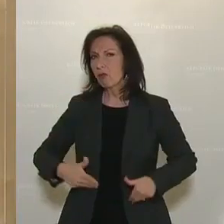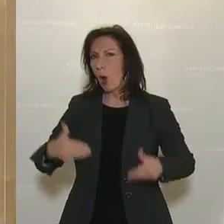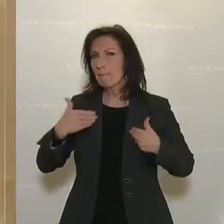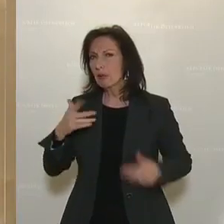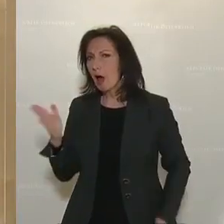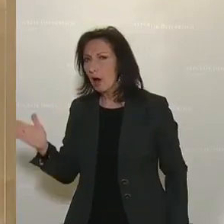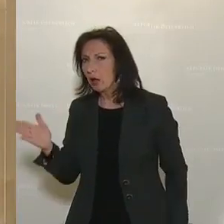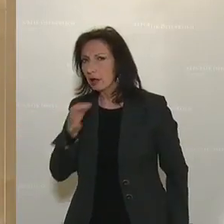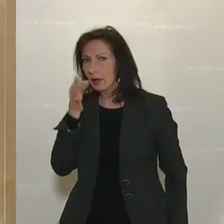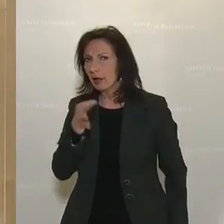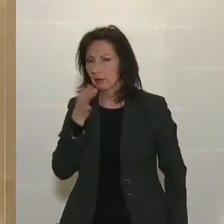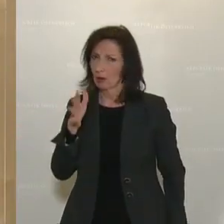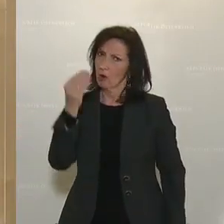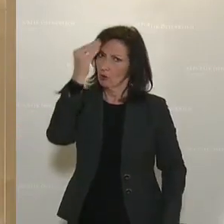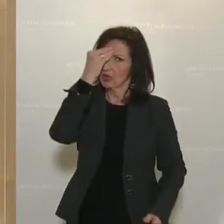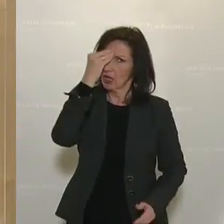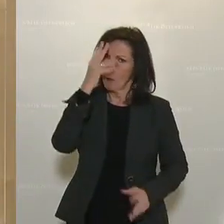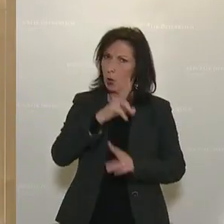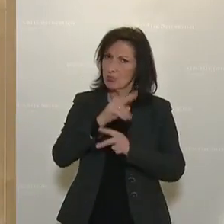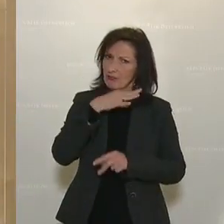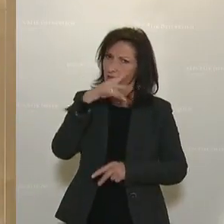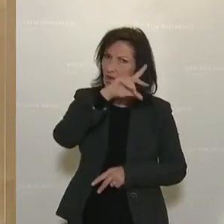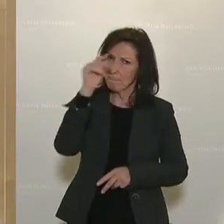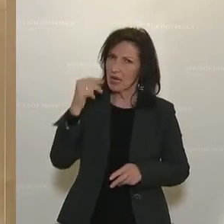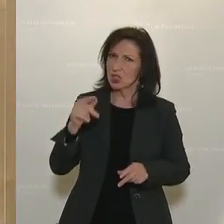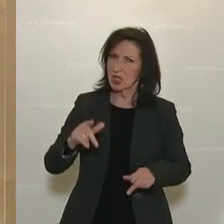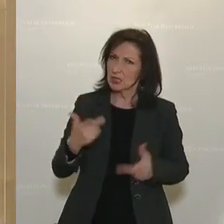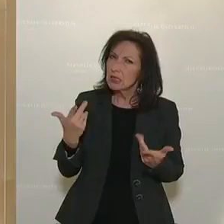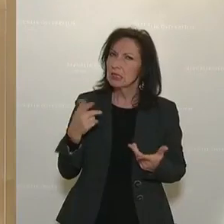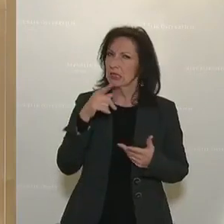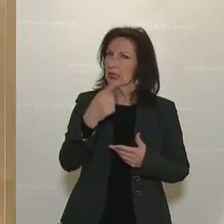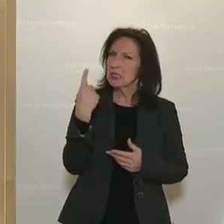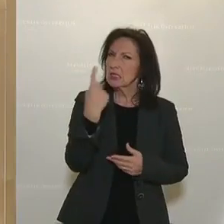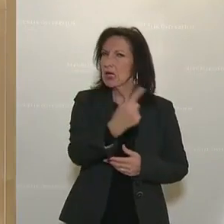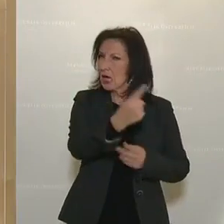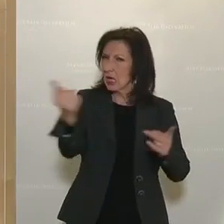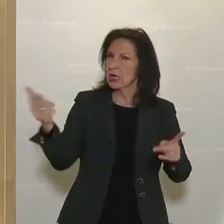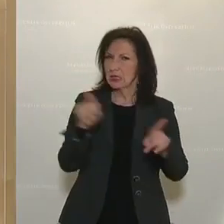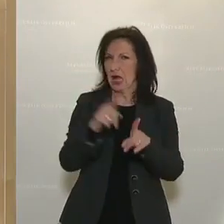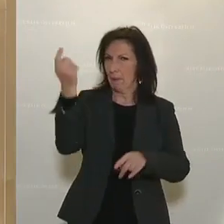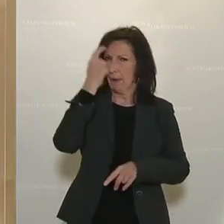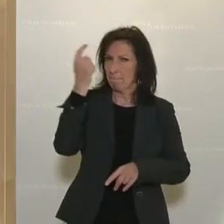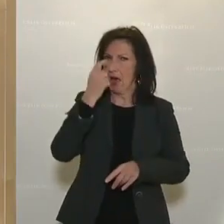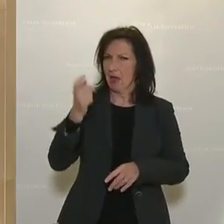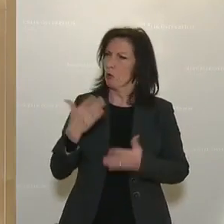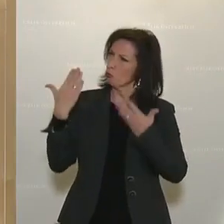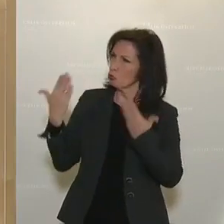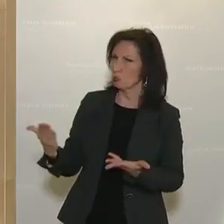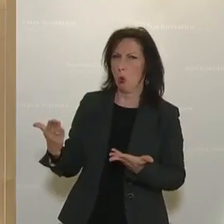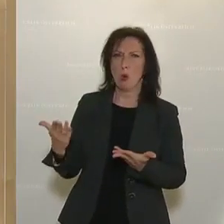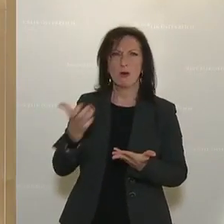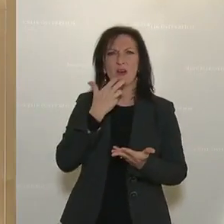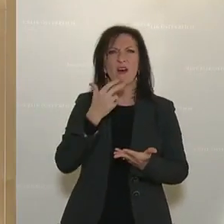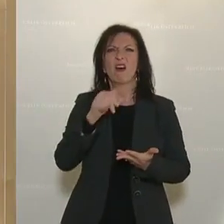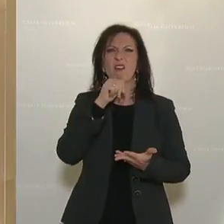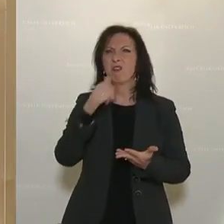gegeben haben, und ich glaube, da geht es vielen Österreicherinnen und Österreichern so, nicht abspeisen lassen. Deswegen haben wir Sie heute hier noch einmal hierher gebeten,